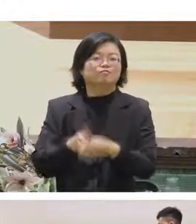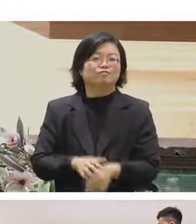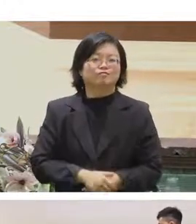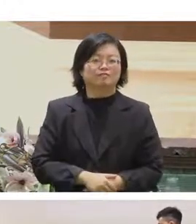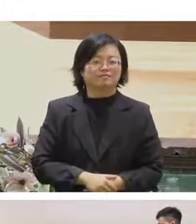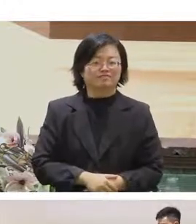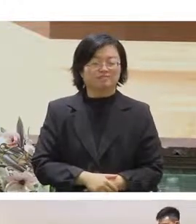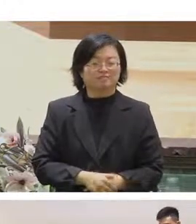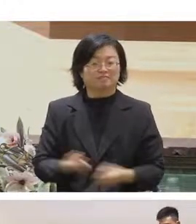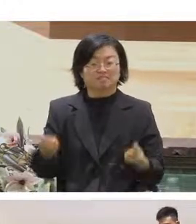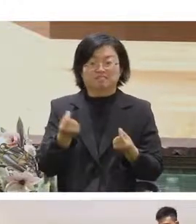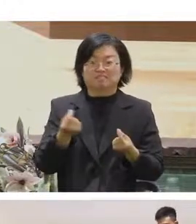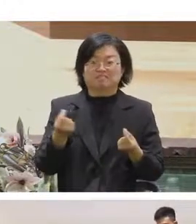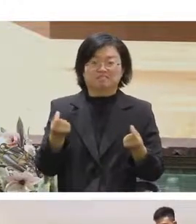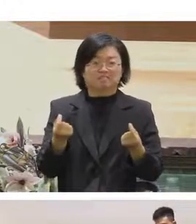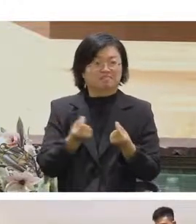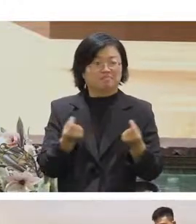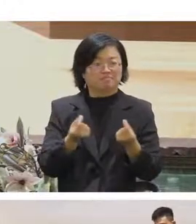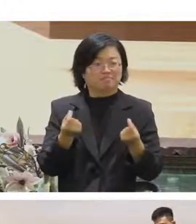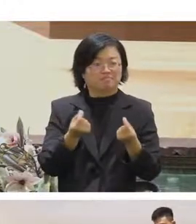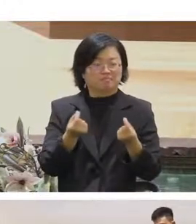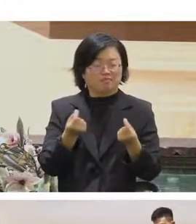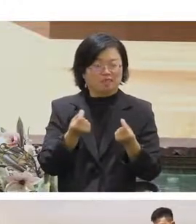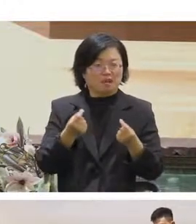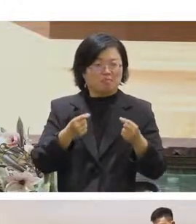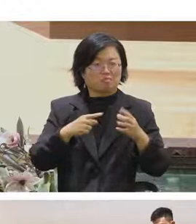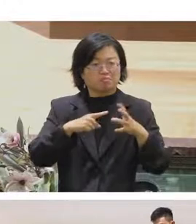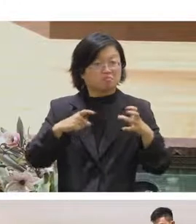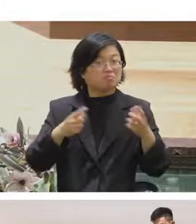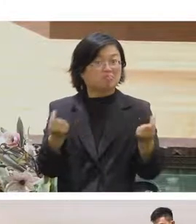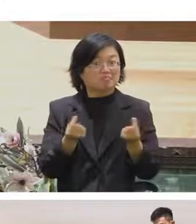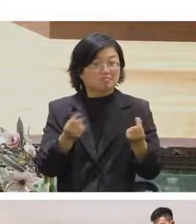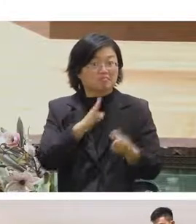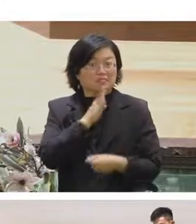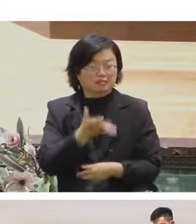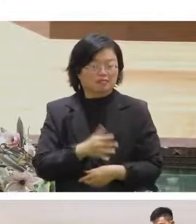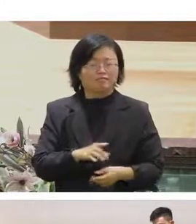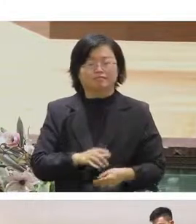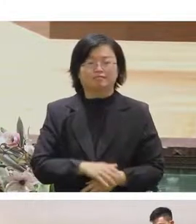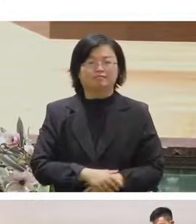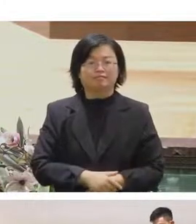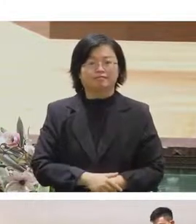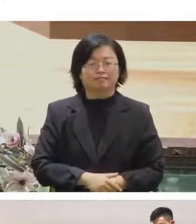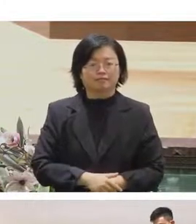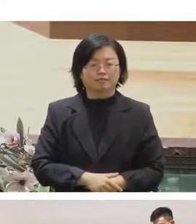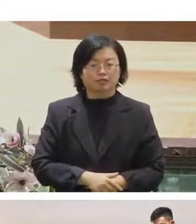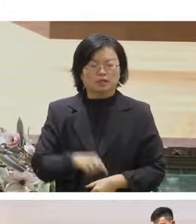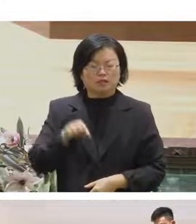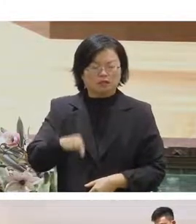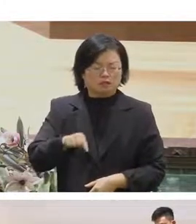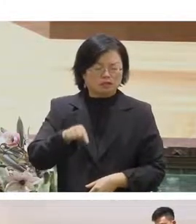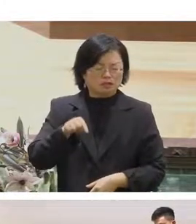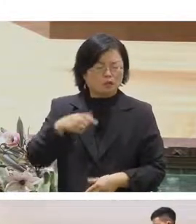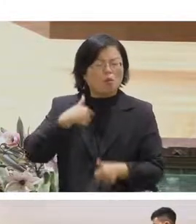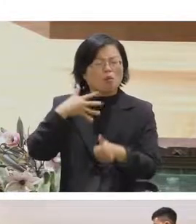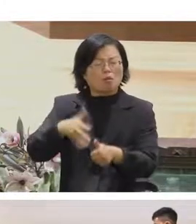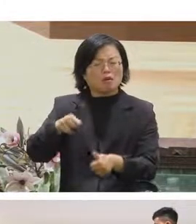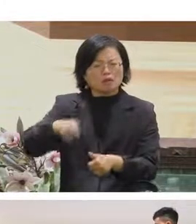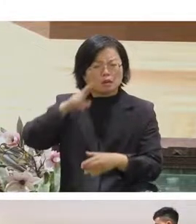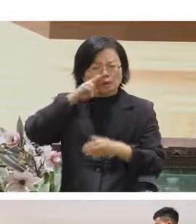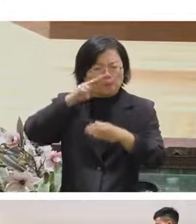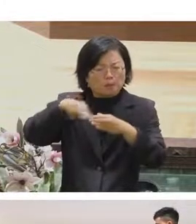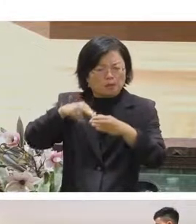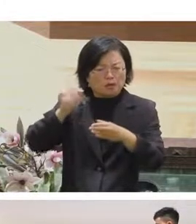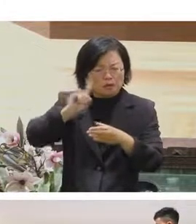是一個儀式之類的對所以對你來講這個咖啡其實你要你會什麼樣的情緒下你會比較想要去泡